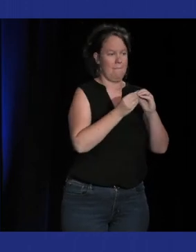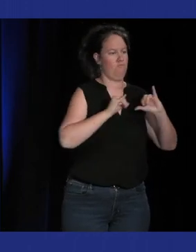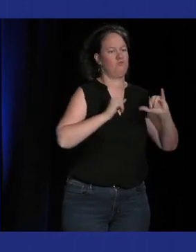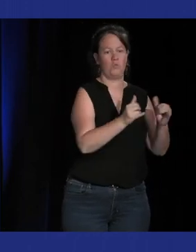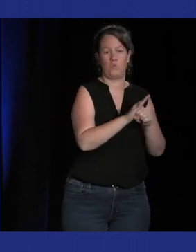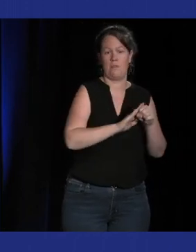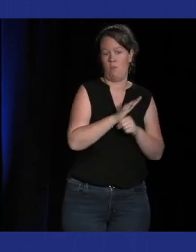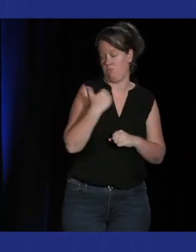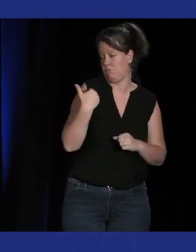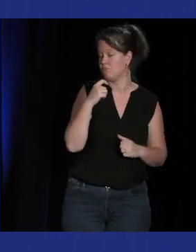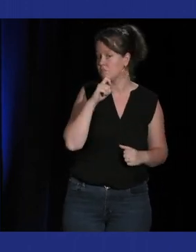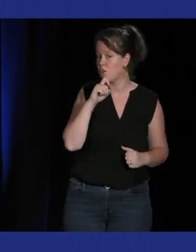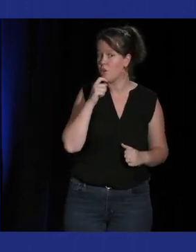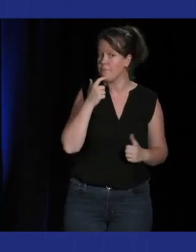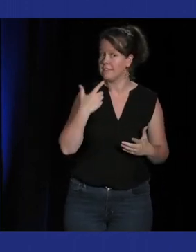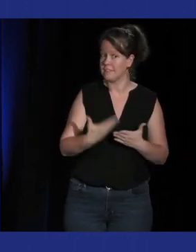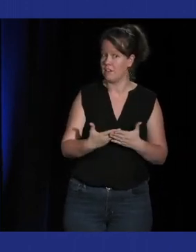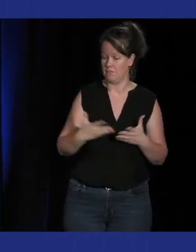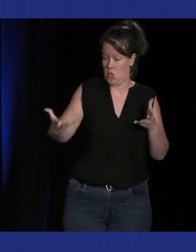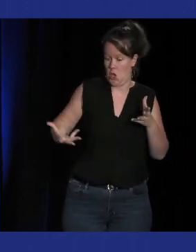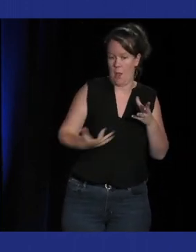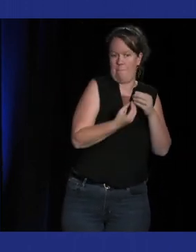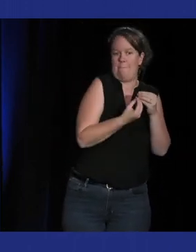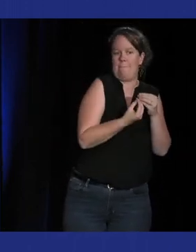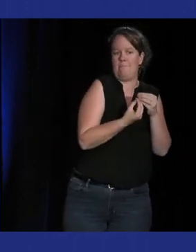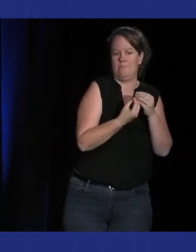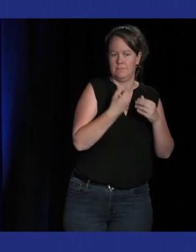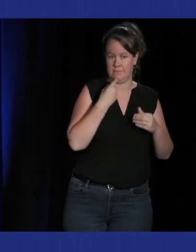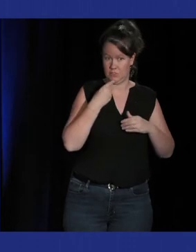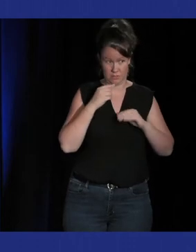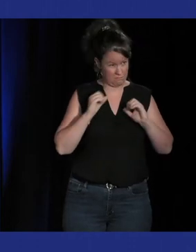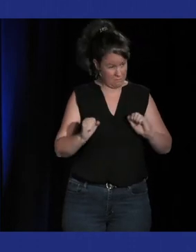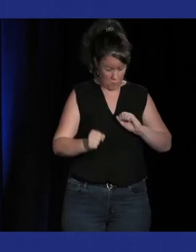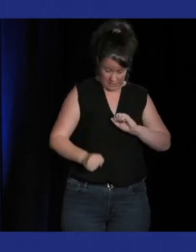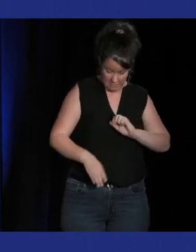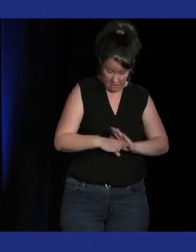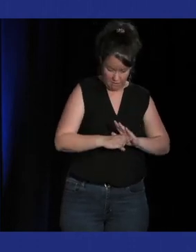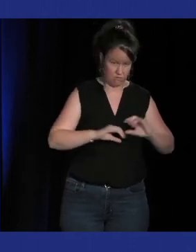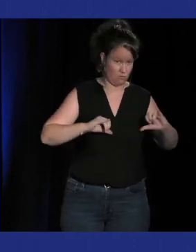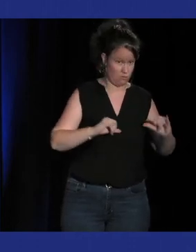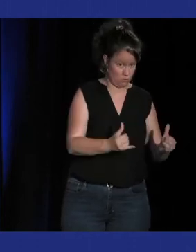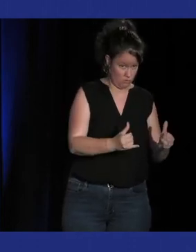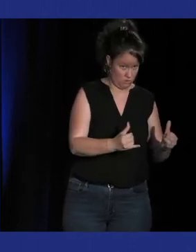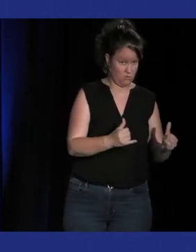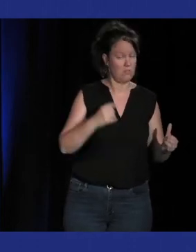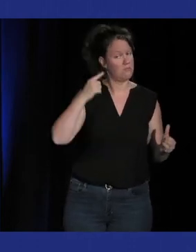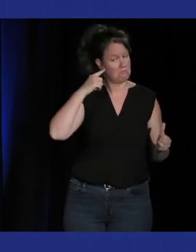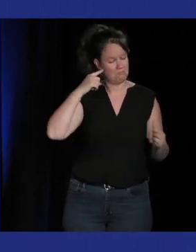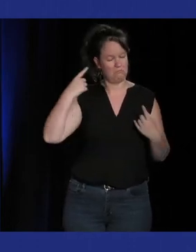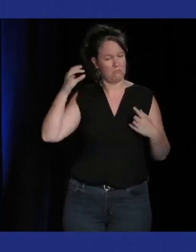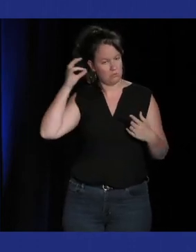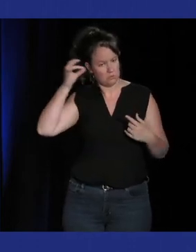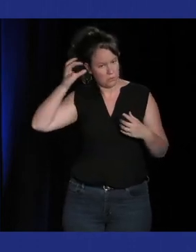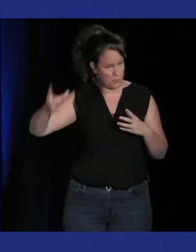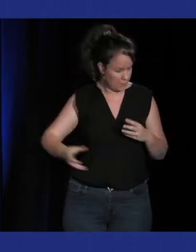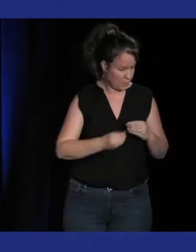invités sur le fait que maintenant le son est intégré en début de développement c'est le jeu Sayonara Wild Art dont tu